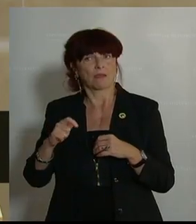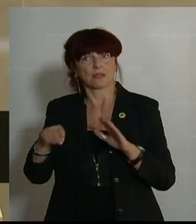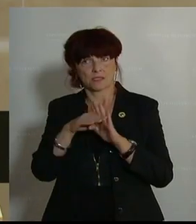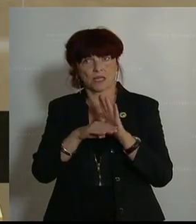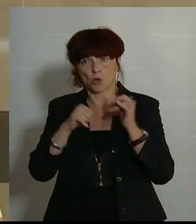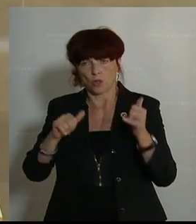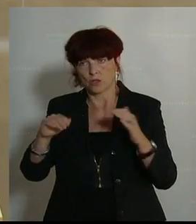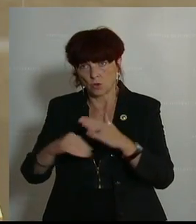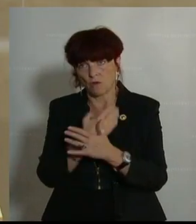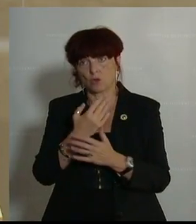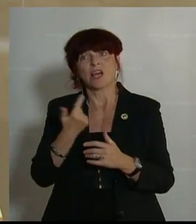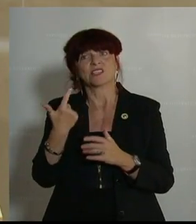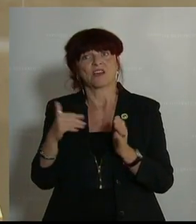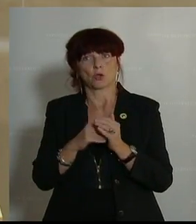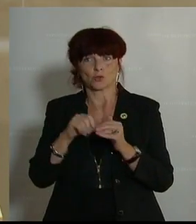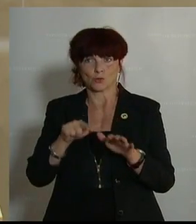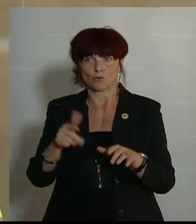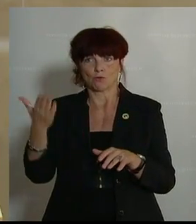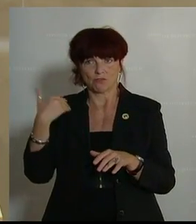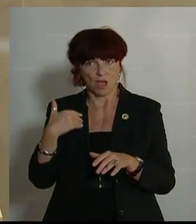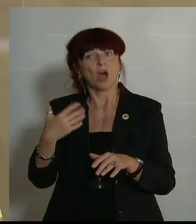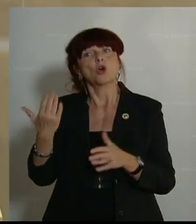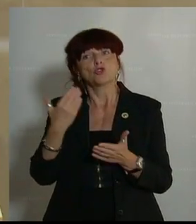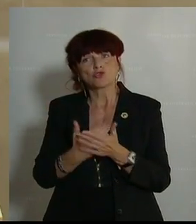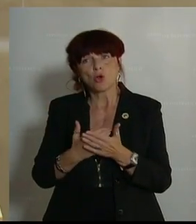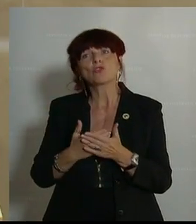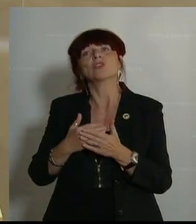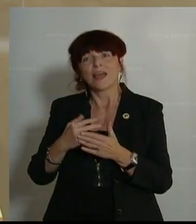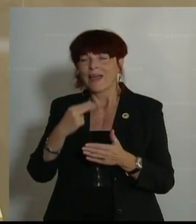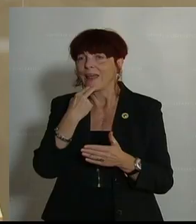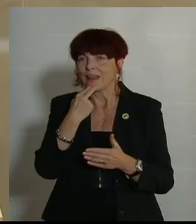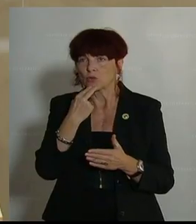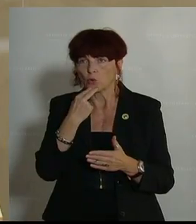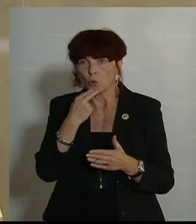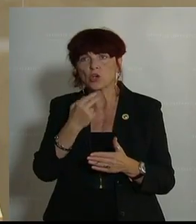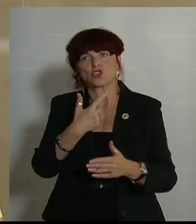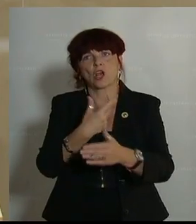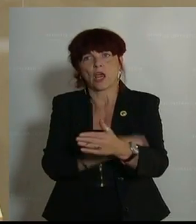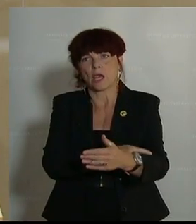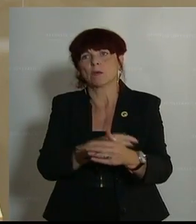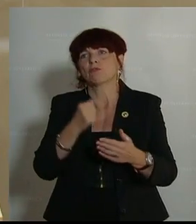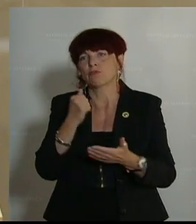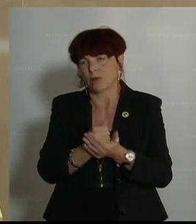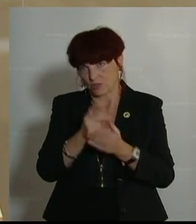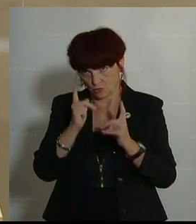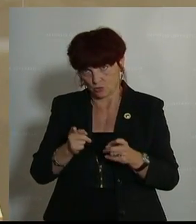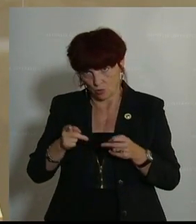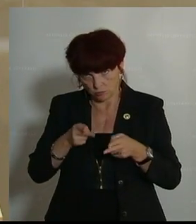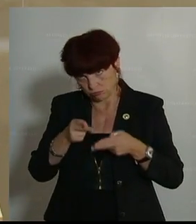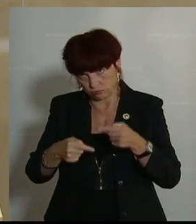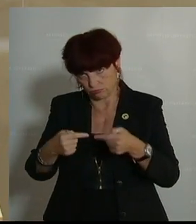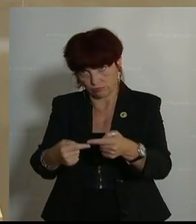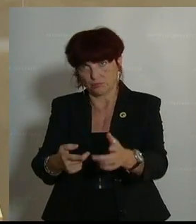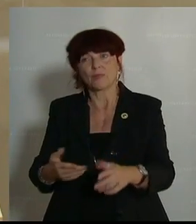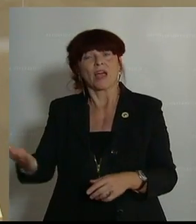wird, ebnet eigentlich den Weg für den elektronischen Impfpass. Bereits 2017 ist unter dem Vorsitz von Dr.